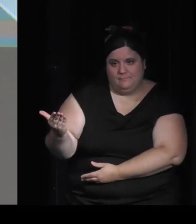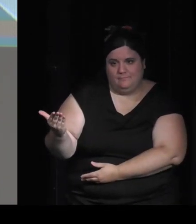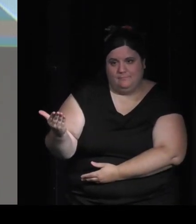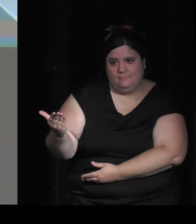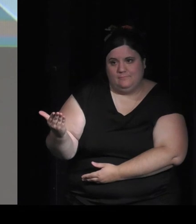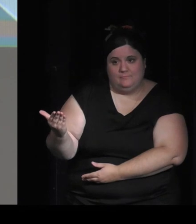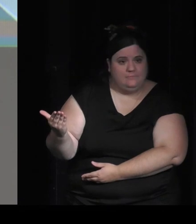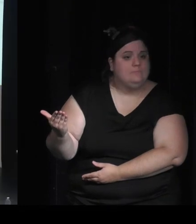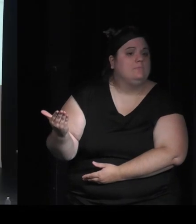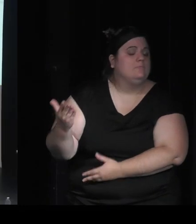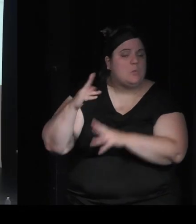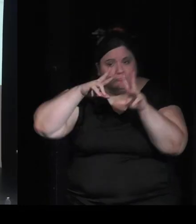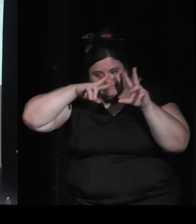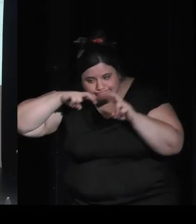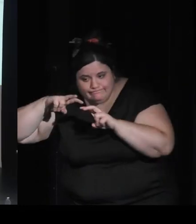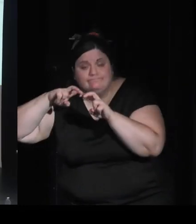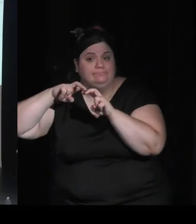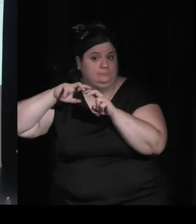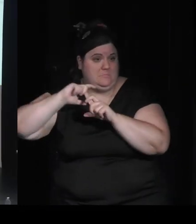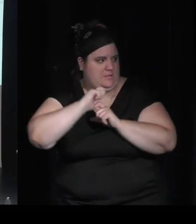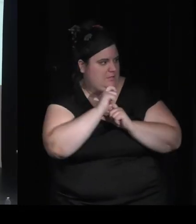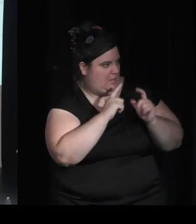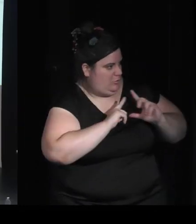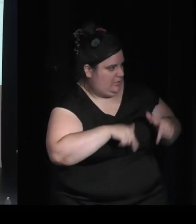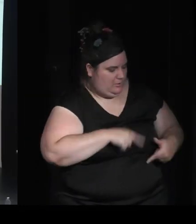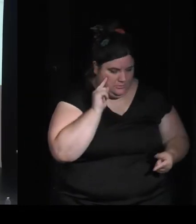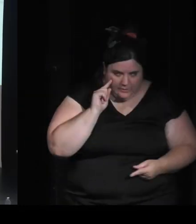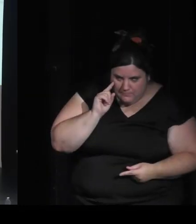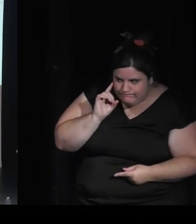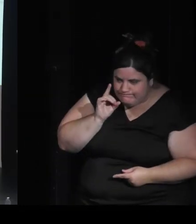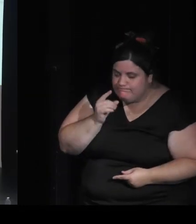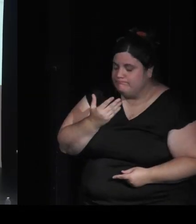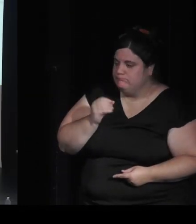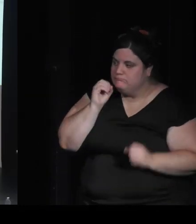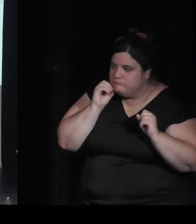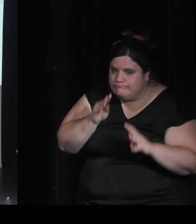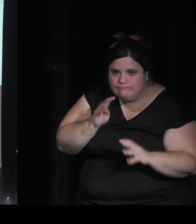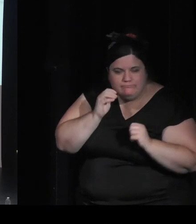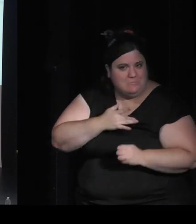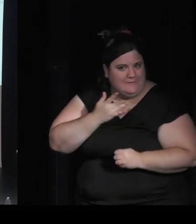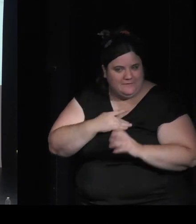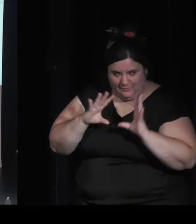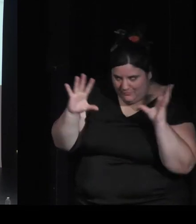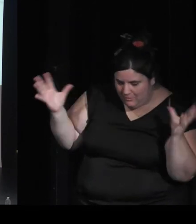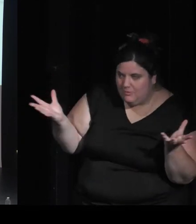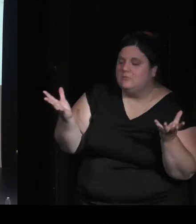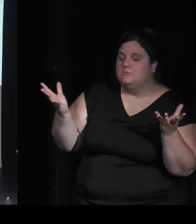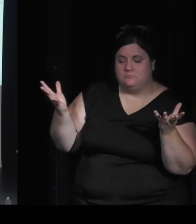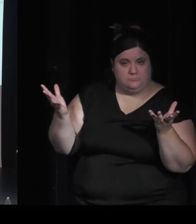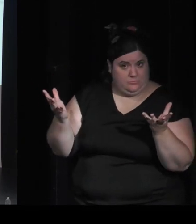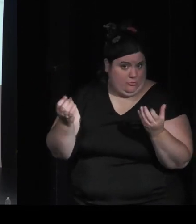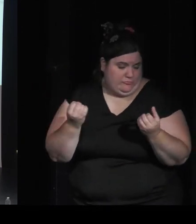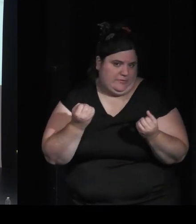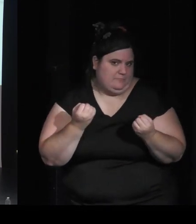un bel écho au sein de l'école et de l'institut dans sa globalité ils sont souvent